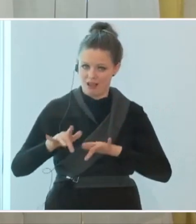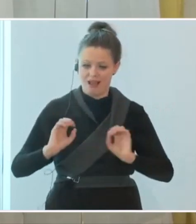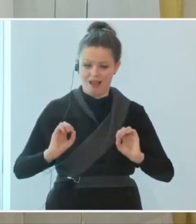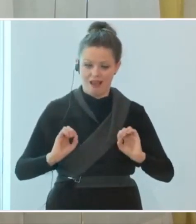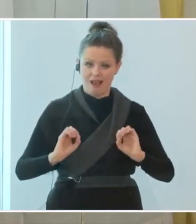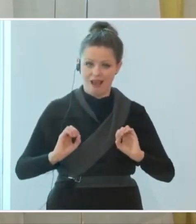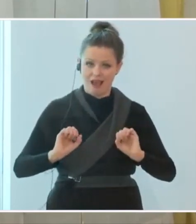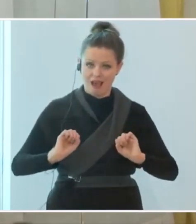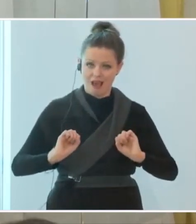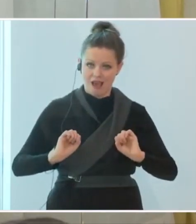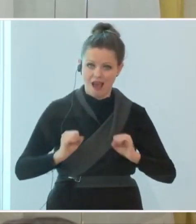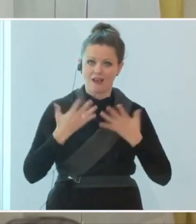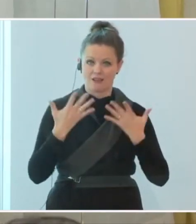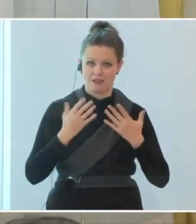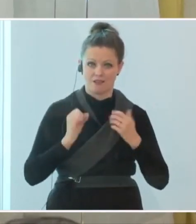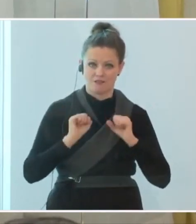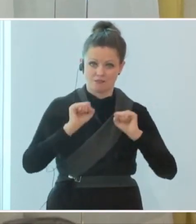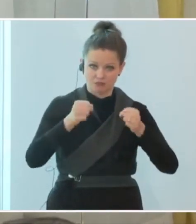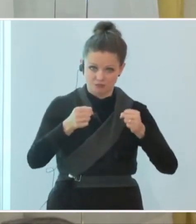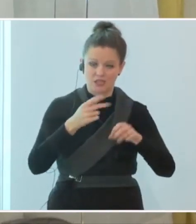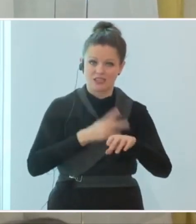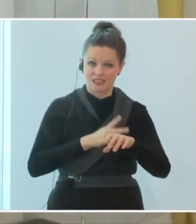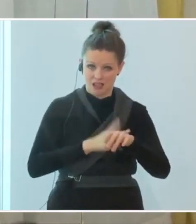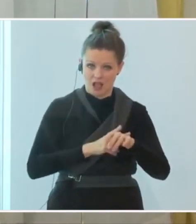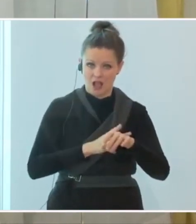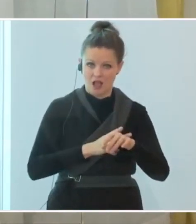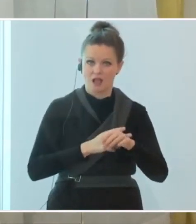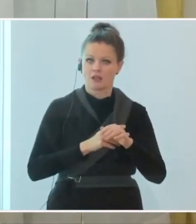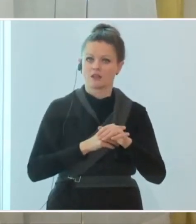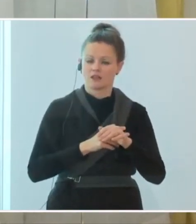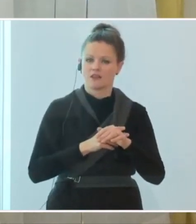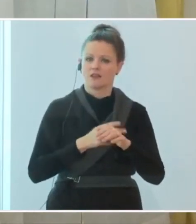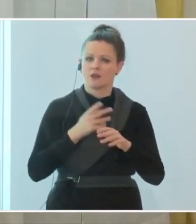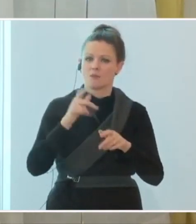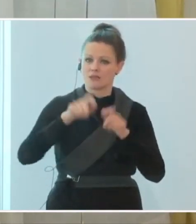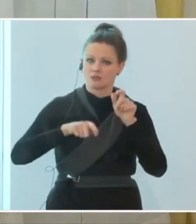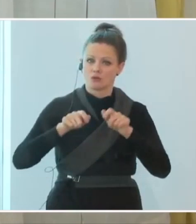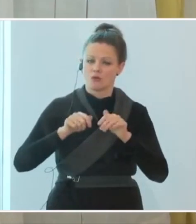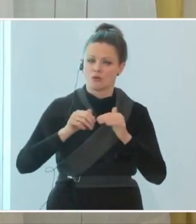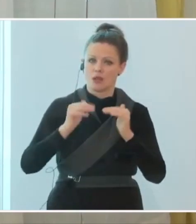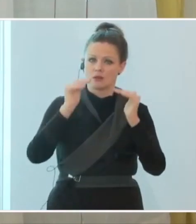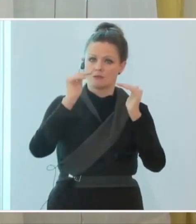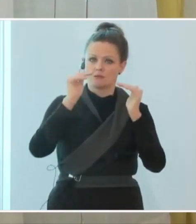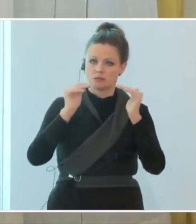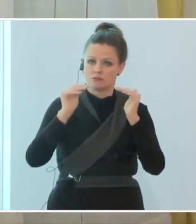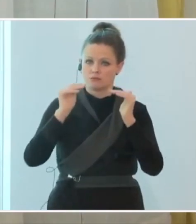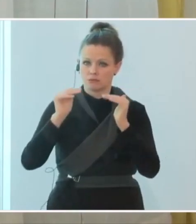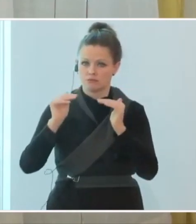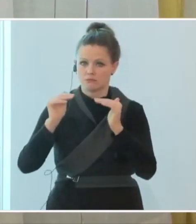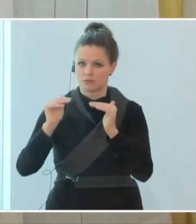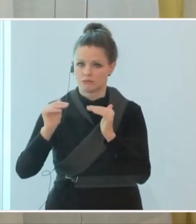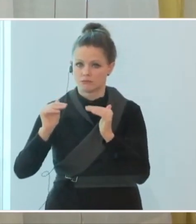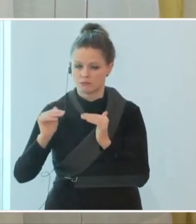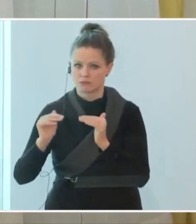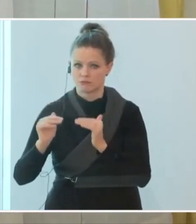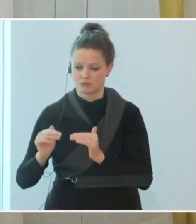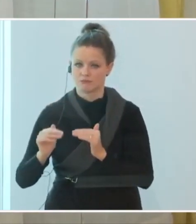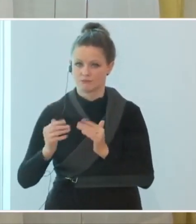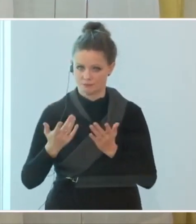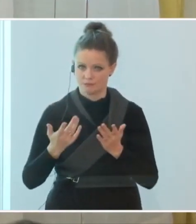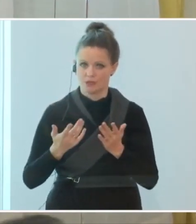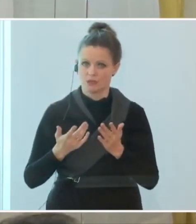Erkrankungsfälle und Infektionsfälle sinkt jetzt wieder Schritt für Schritt, auch heute wieder um einen großen Schritt.